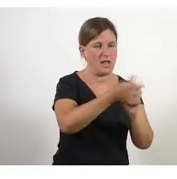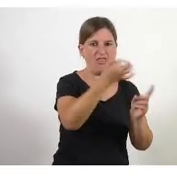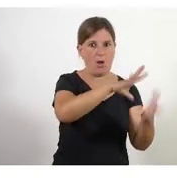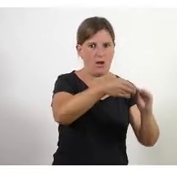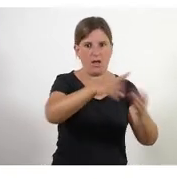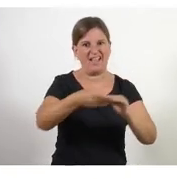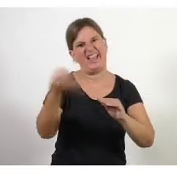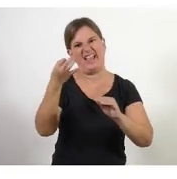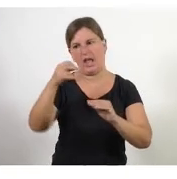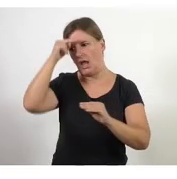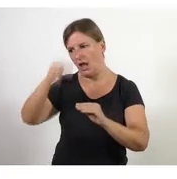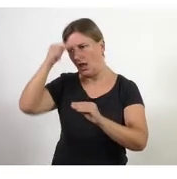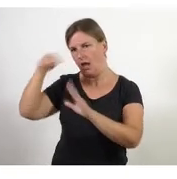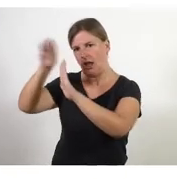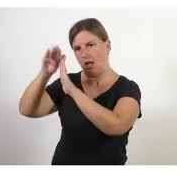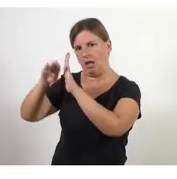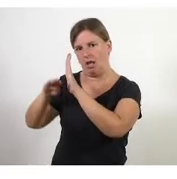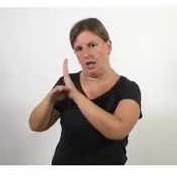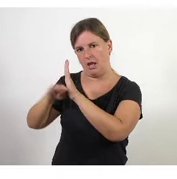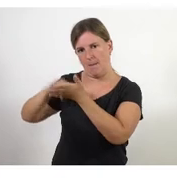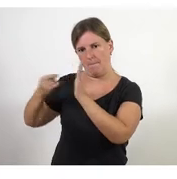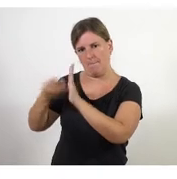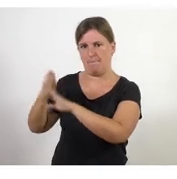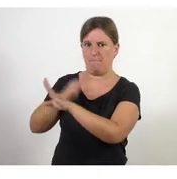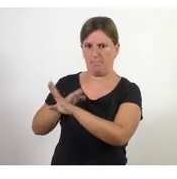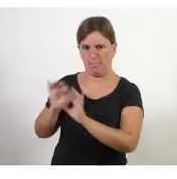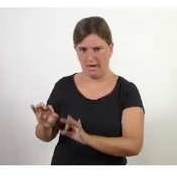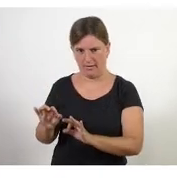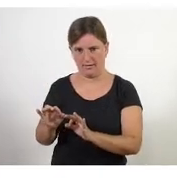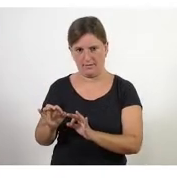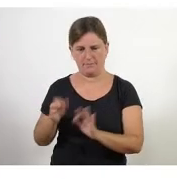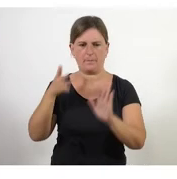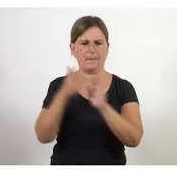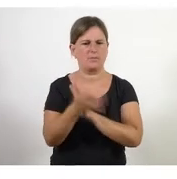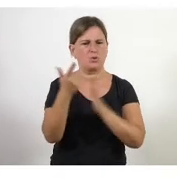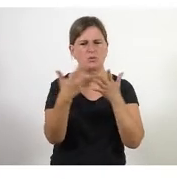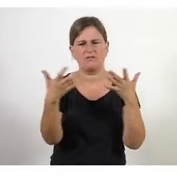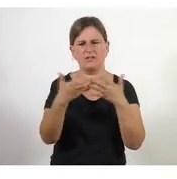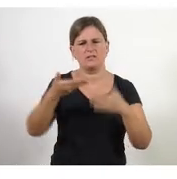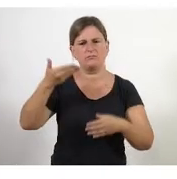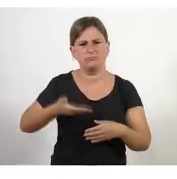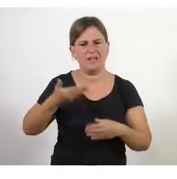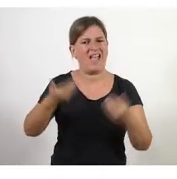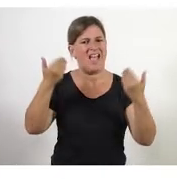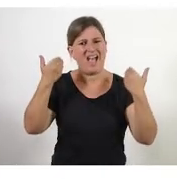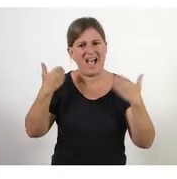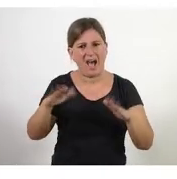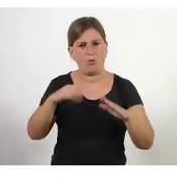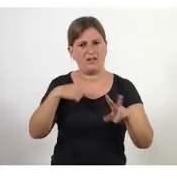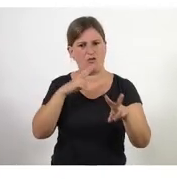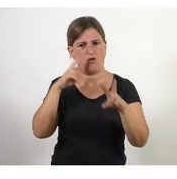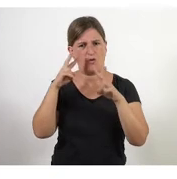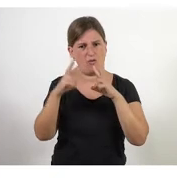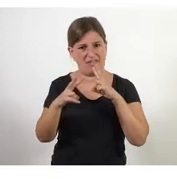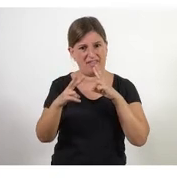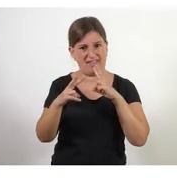i a més van deixar aquí baix una frase que és molt bona encara que valorem els elements de